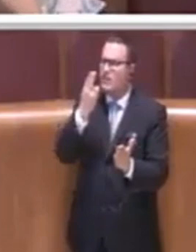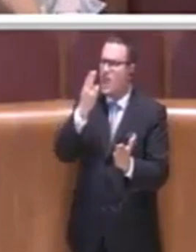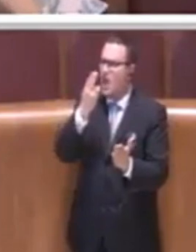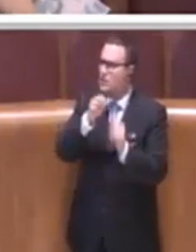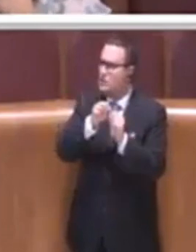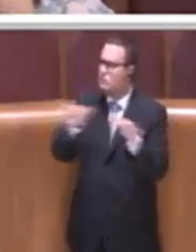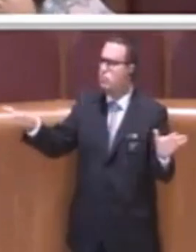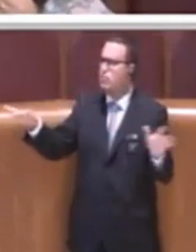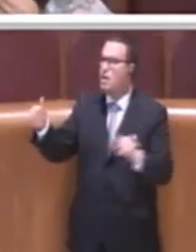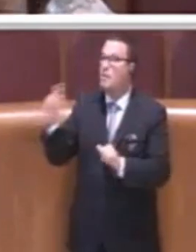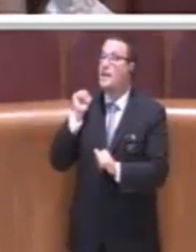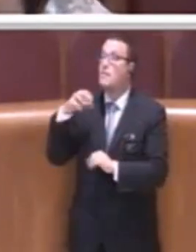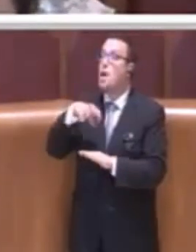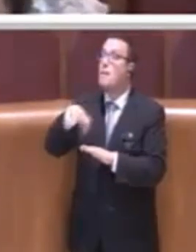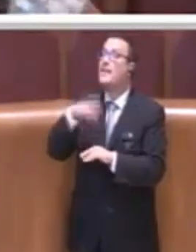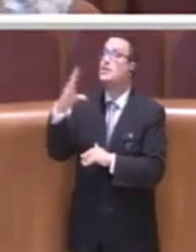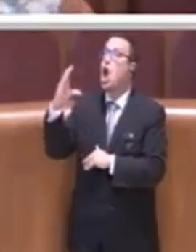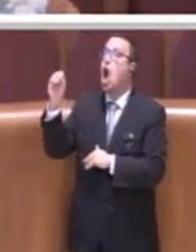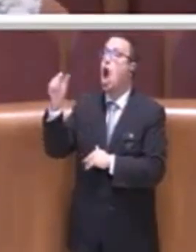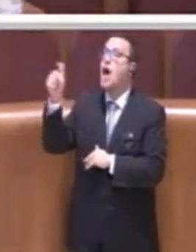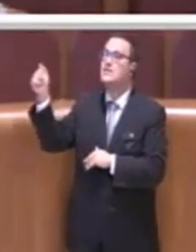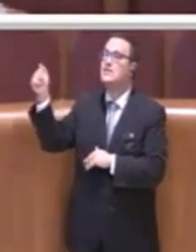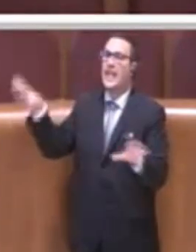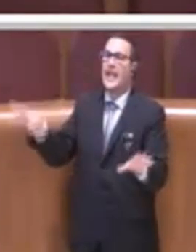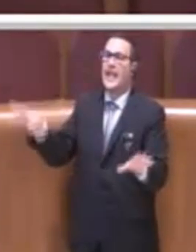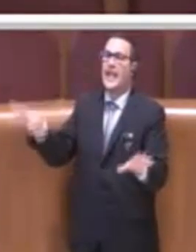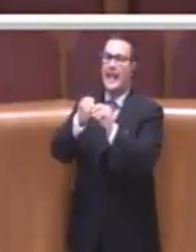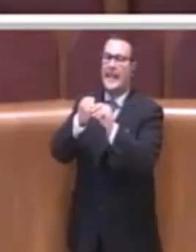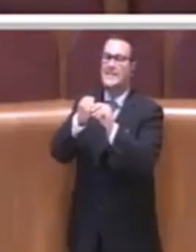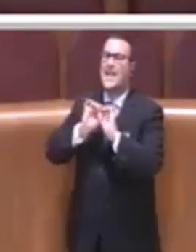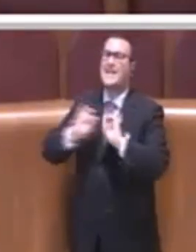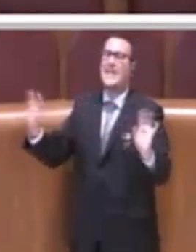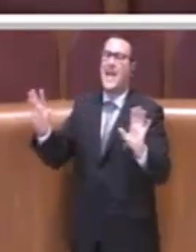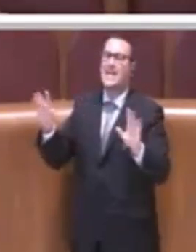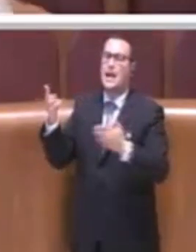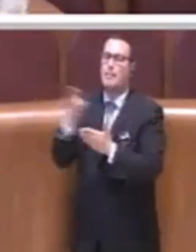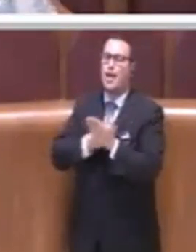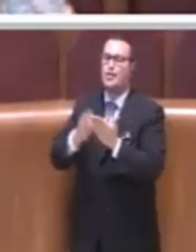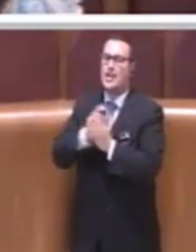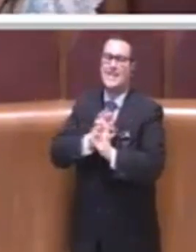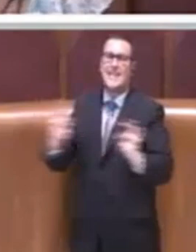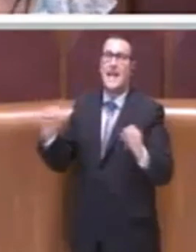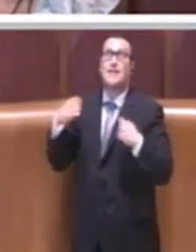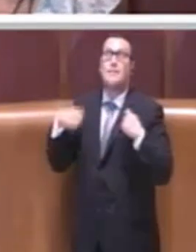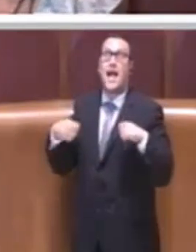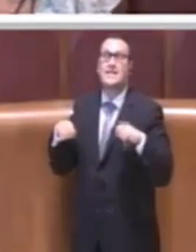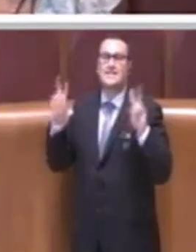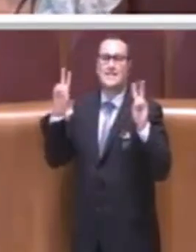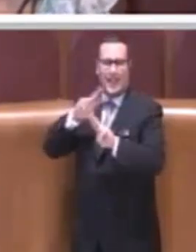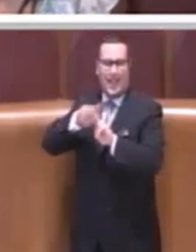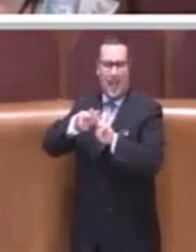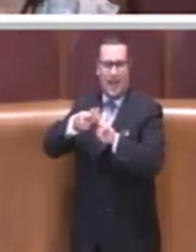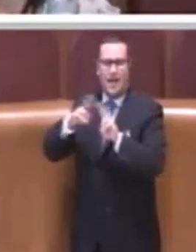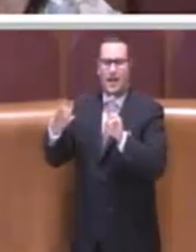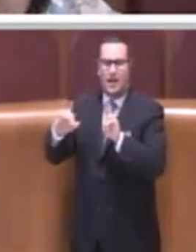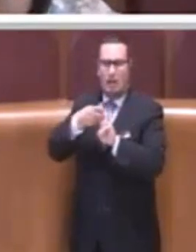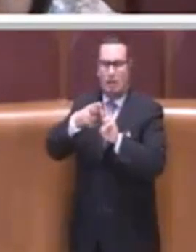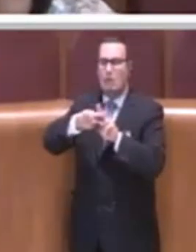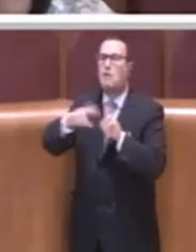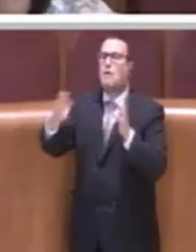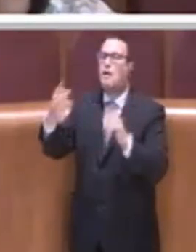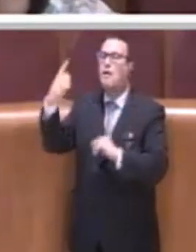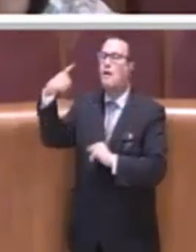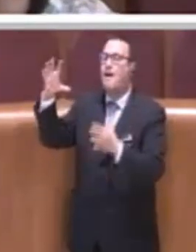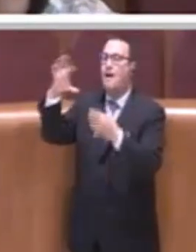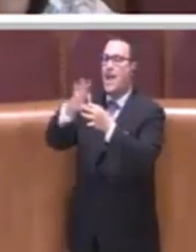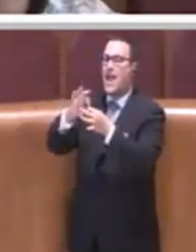partisse con questa campagna sulla Plastic Free, che ormai è un tema di carattere nazionale. Quindi se